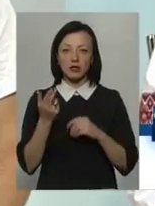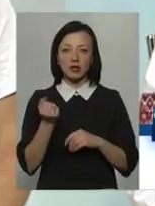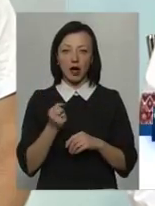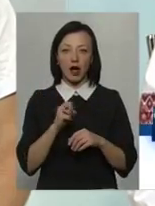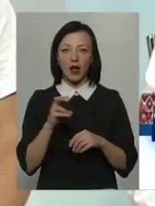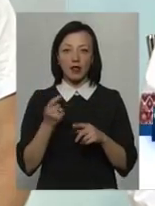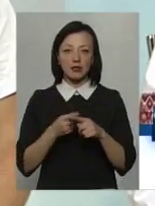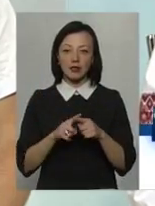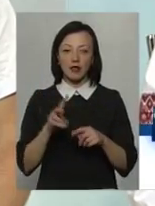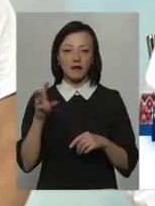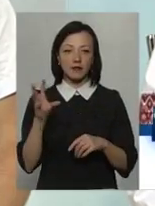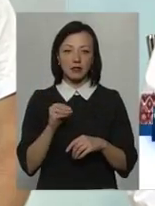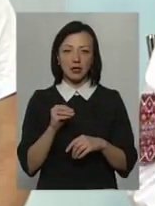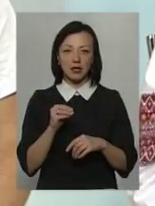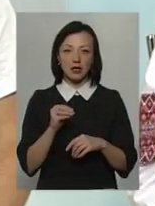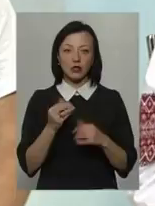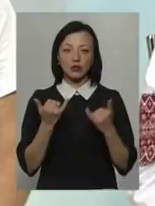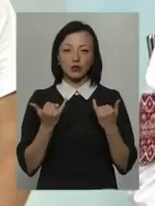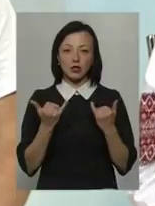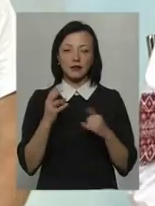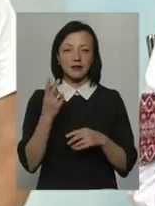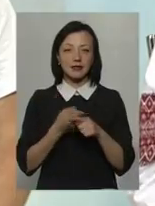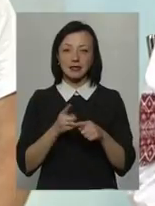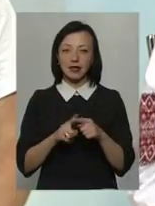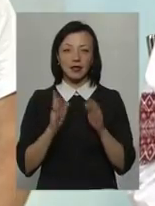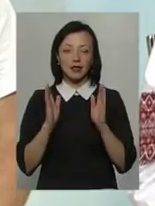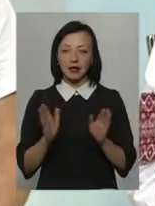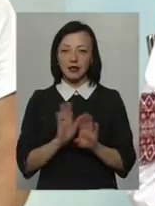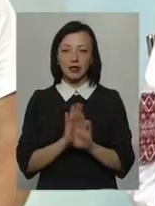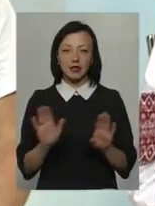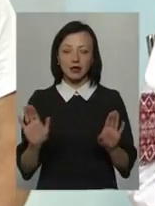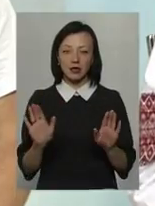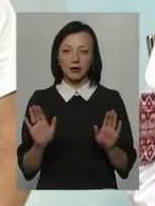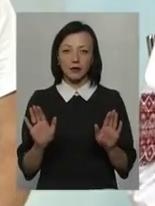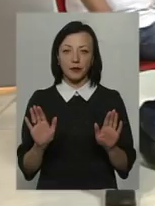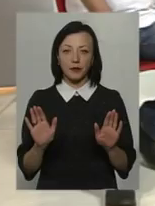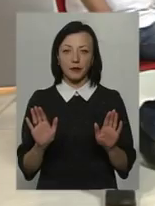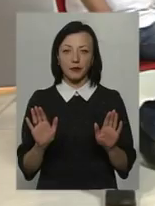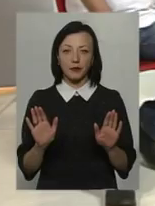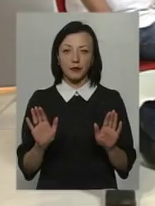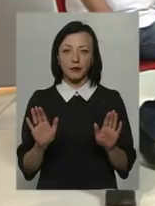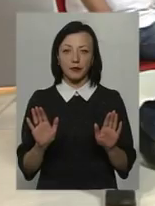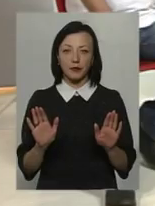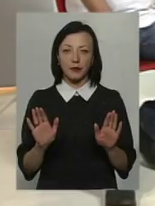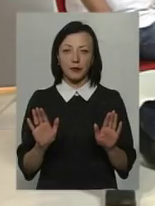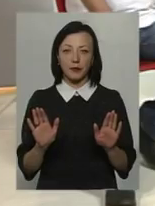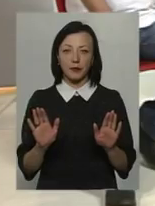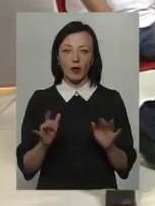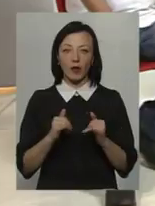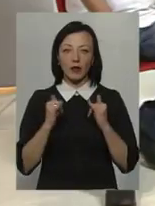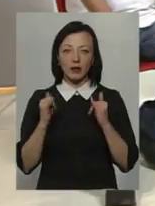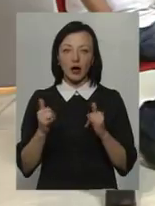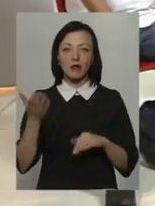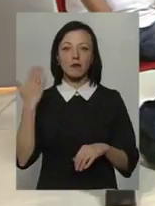Але це не все. Пермакультура сучасна, це не є тільки дань, так скажімо,